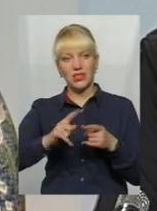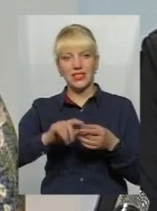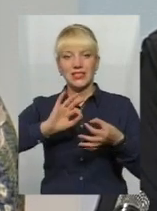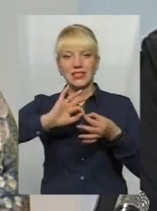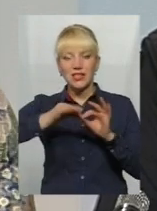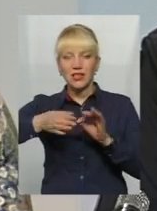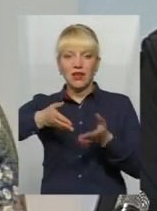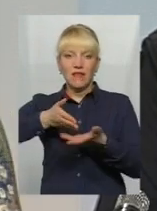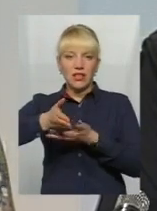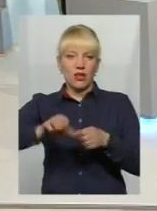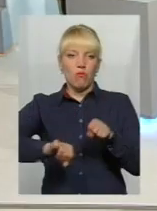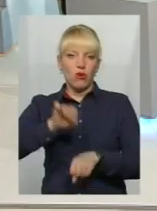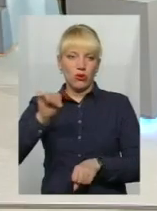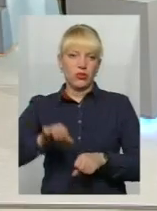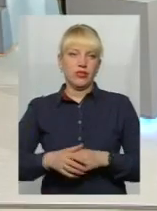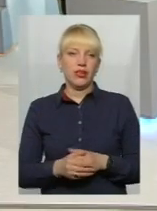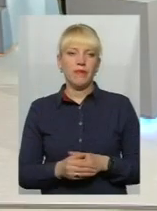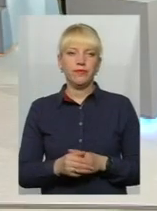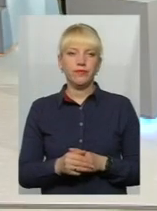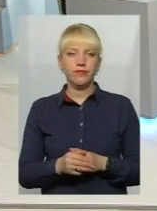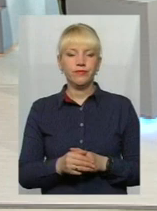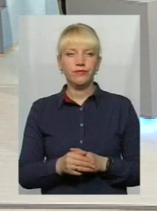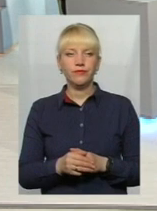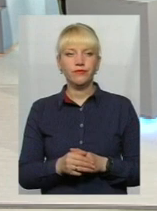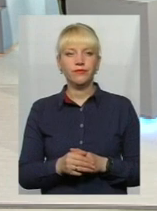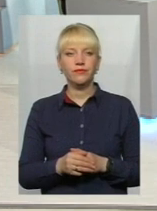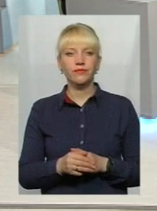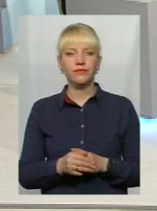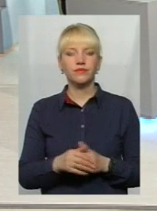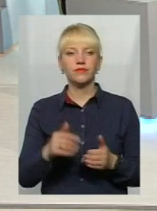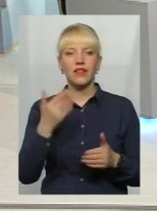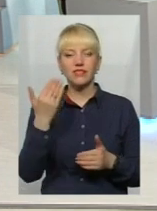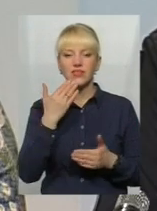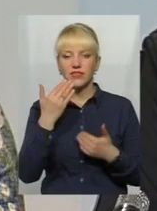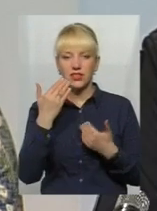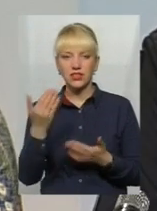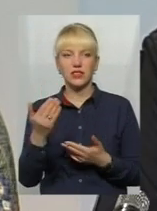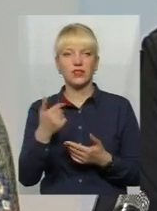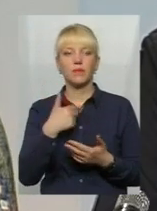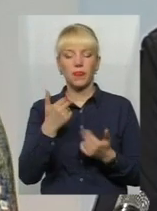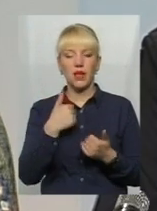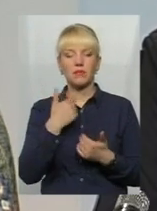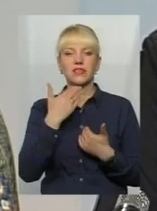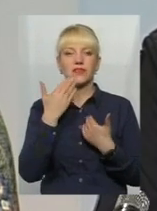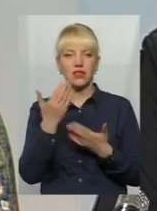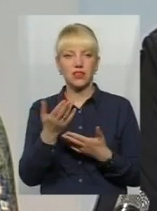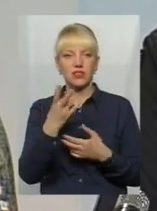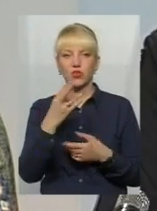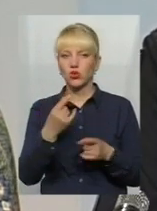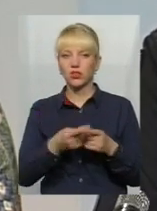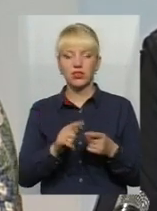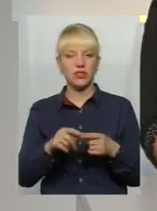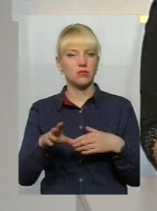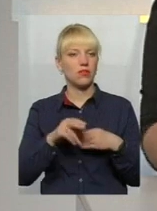складний вид правопорушення. То ви зверніться до них, щоб вони вам надали допомогу. Ми звертались неодноразово, але, на жаль, відмовляються люди...